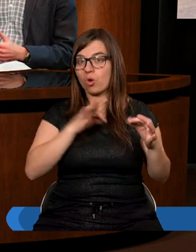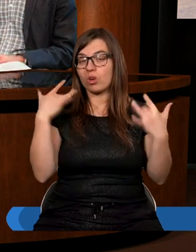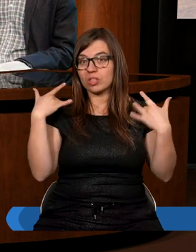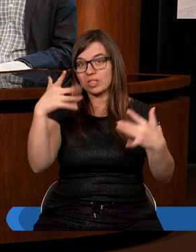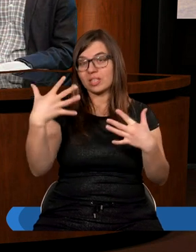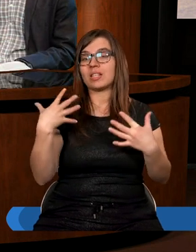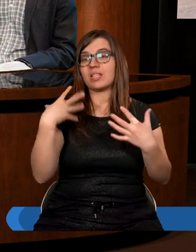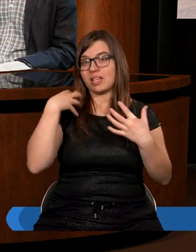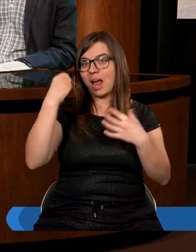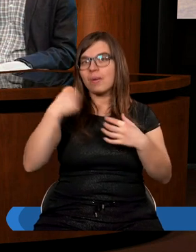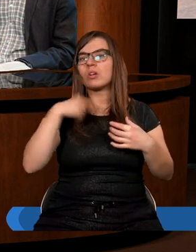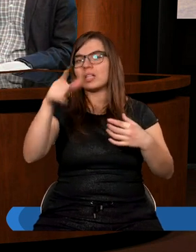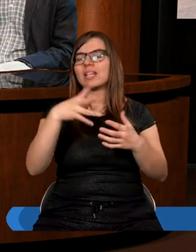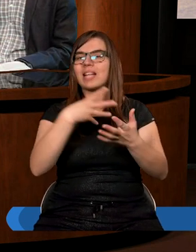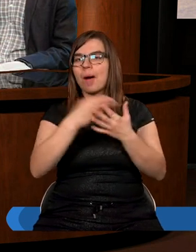ja za nie zapłaciłem.